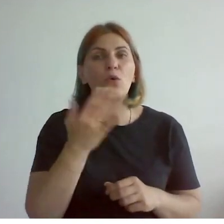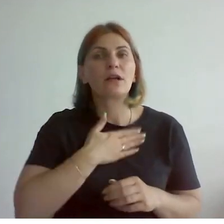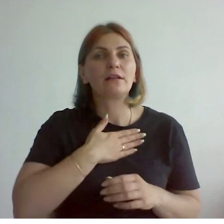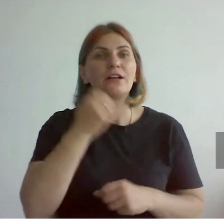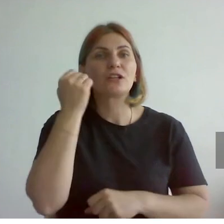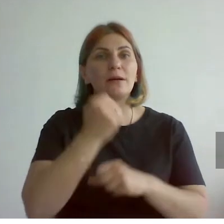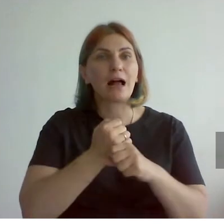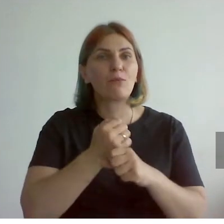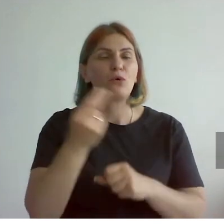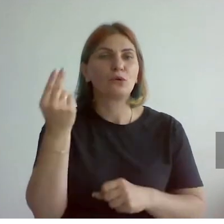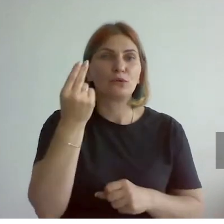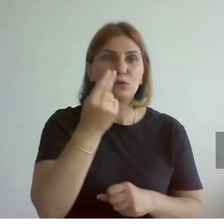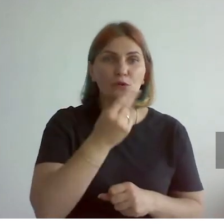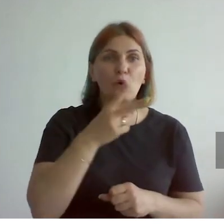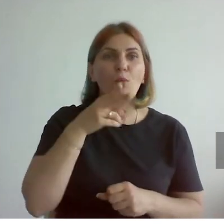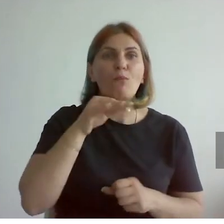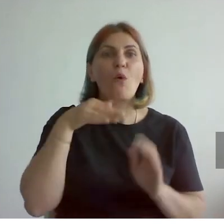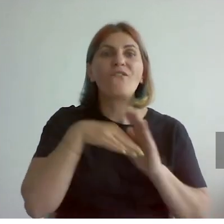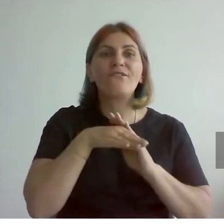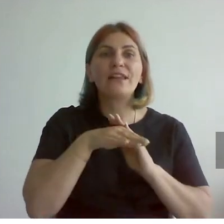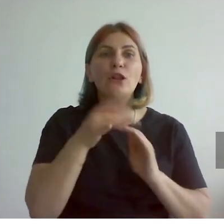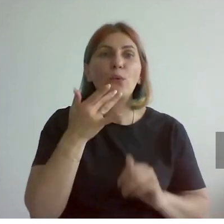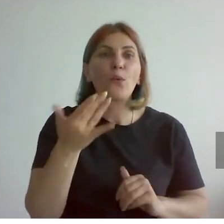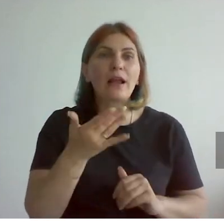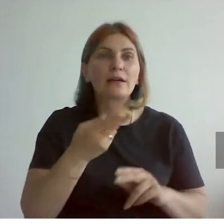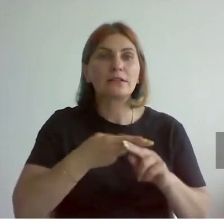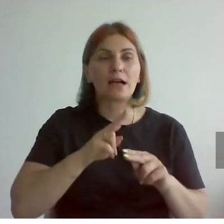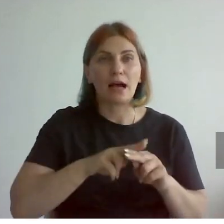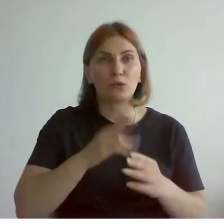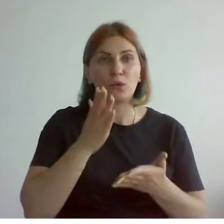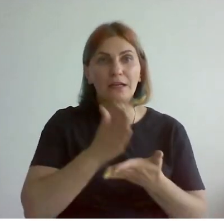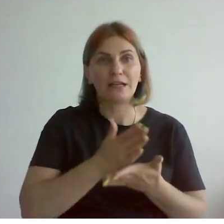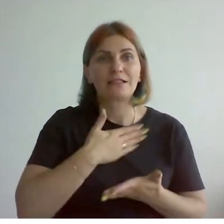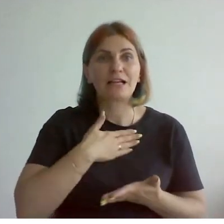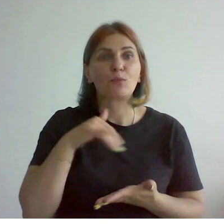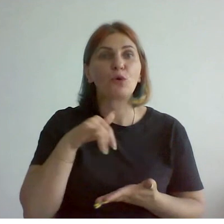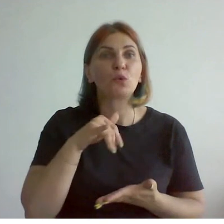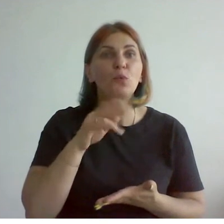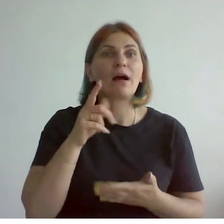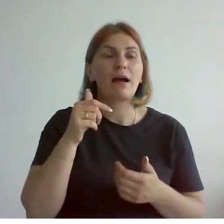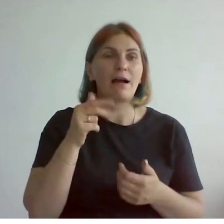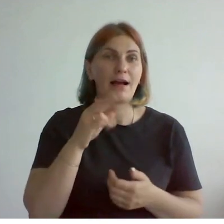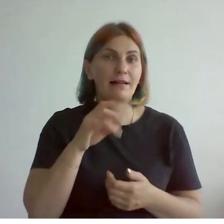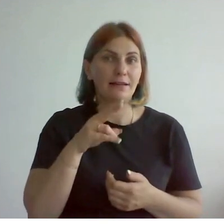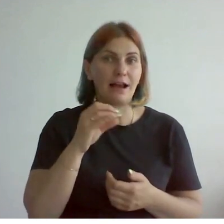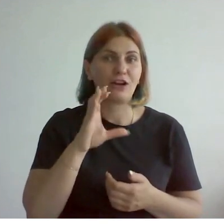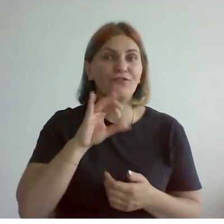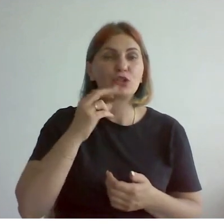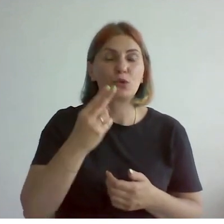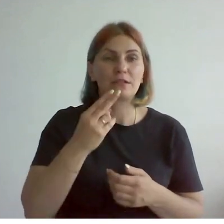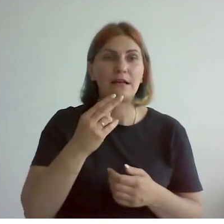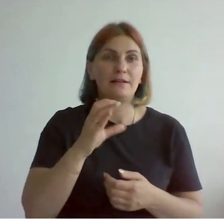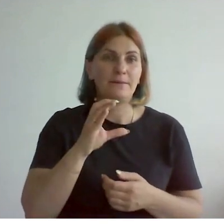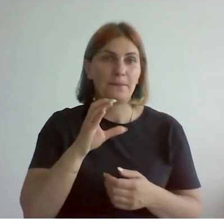художников по видео-лекциям, которые представлены на нашем YouTube-канале и в социальных сетях. Собственно говоря,